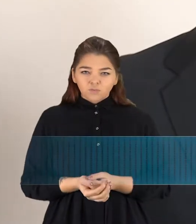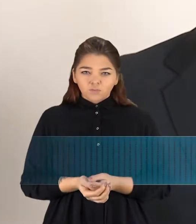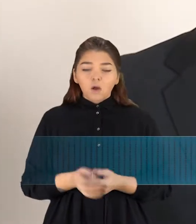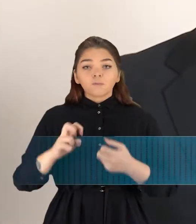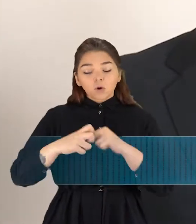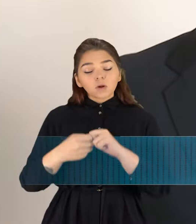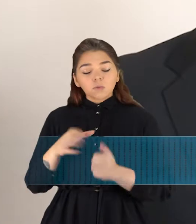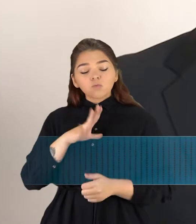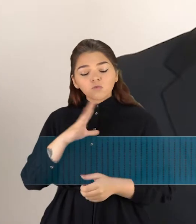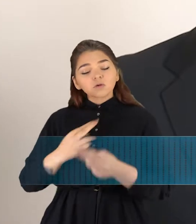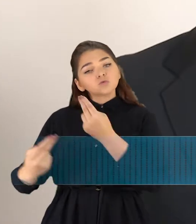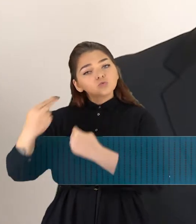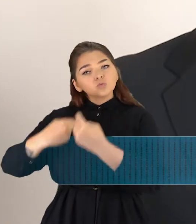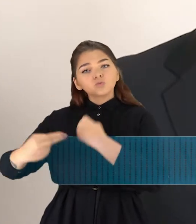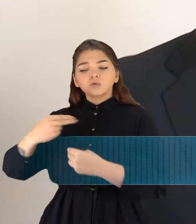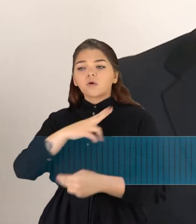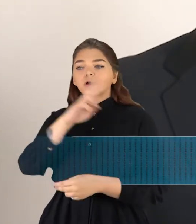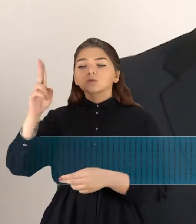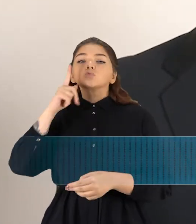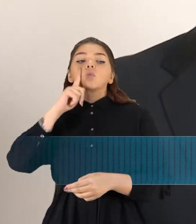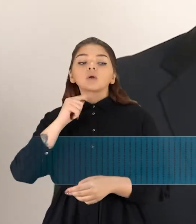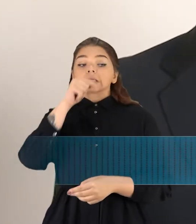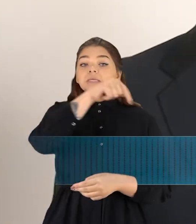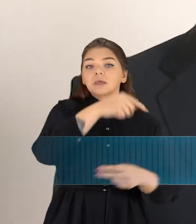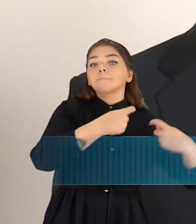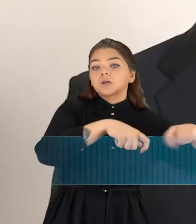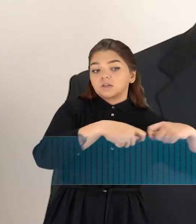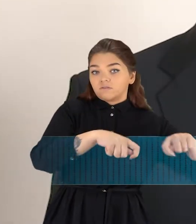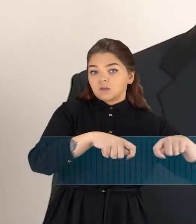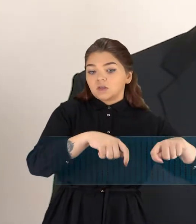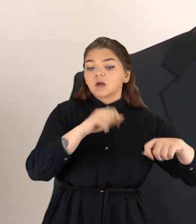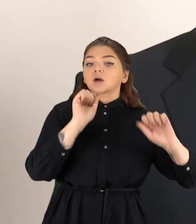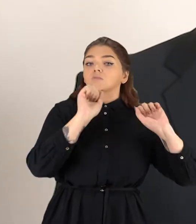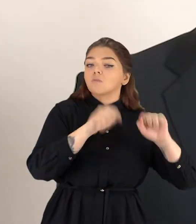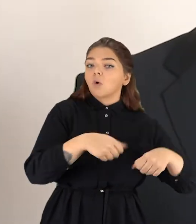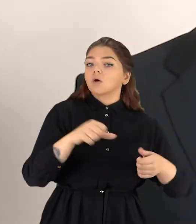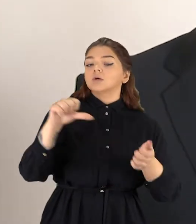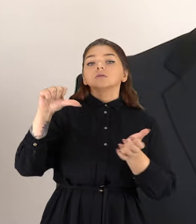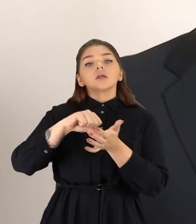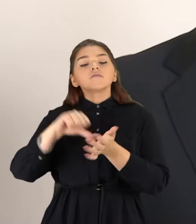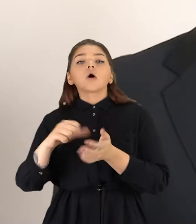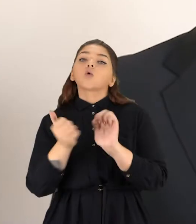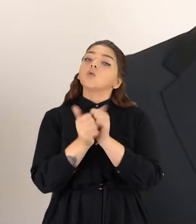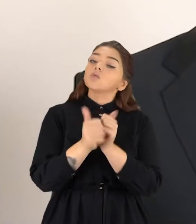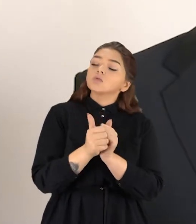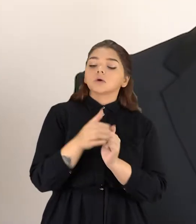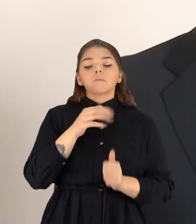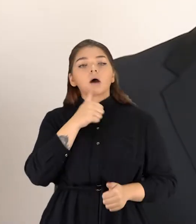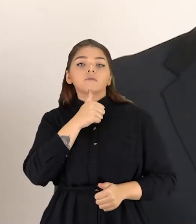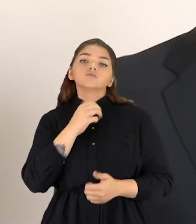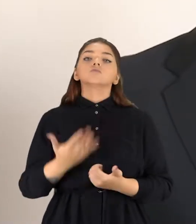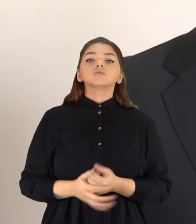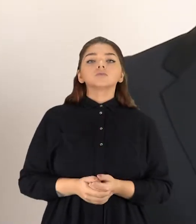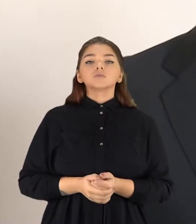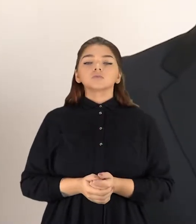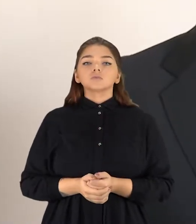kad skūsdovėsi kiti norintis pageidauti anksčiau, kad būtų galimybė sudalyvauti konkurse ir